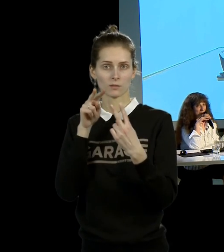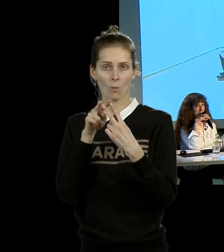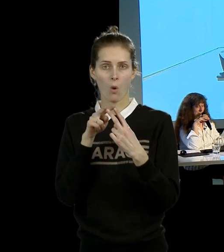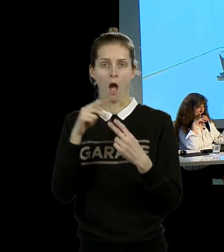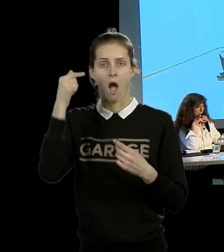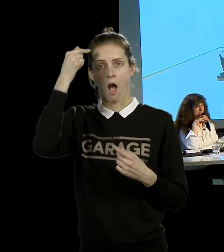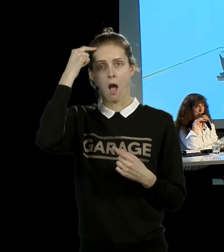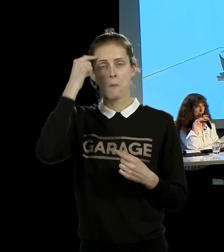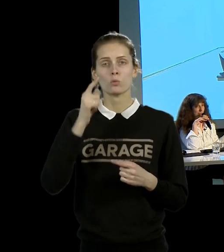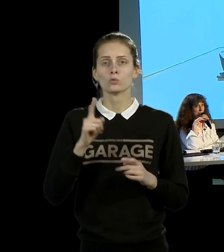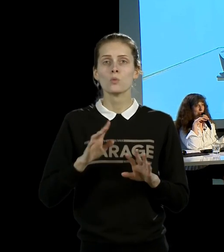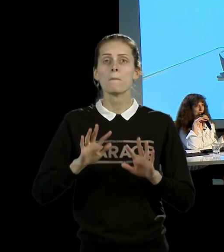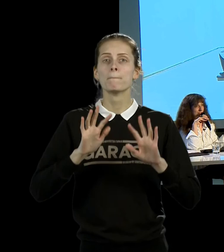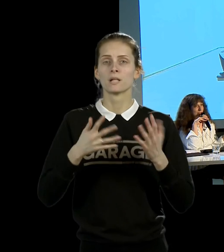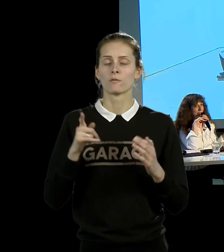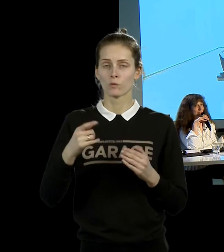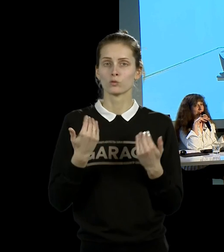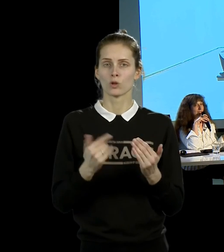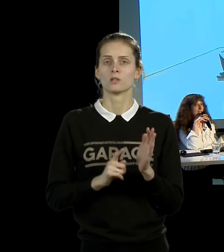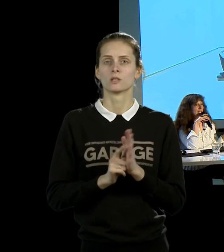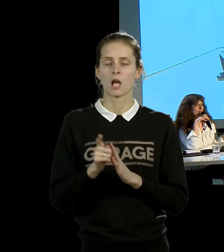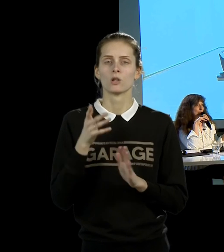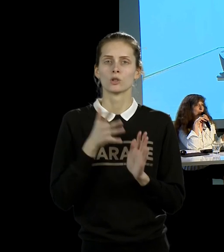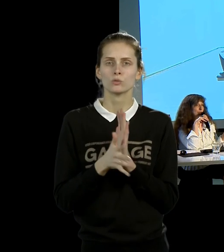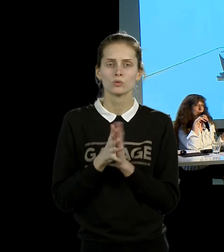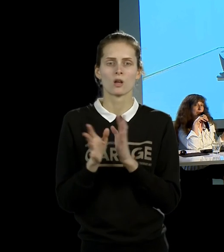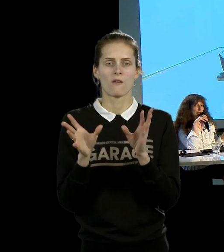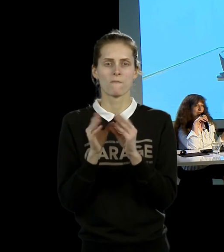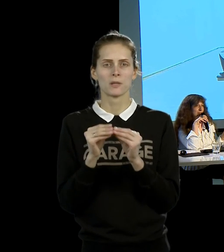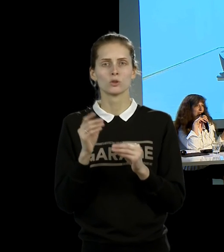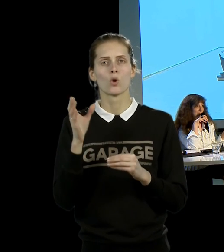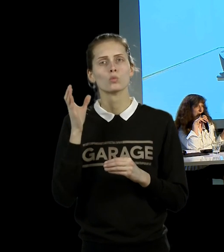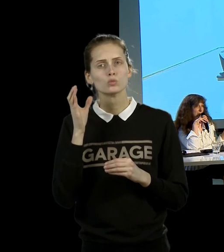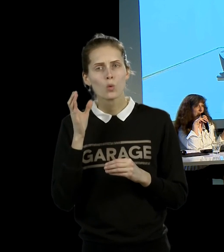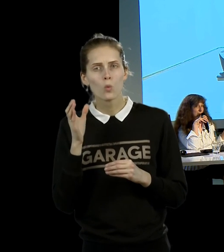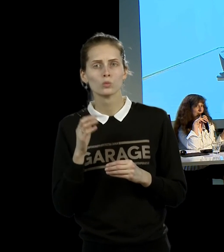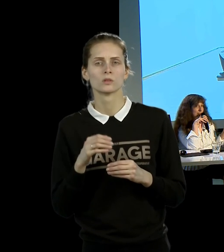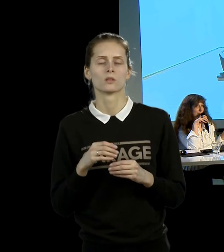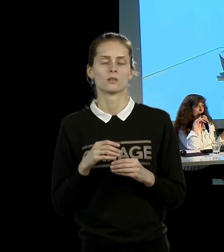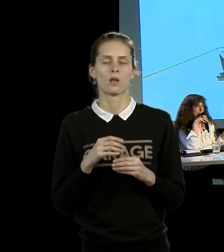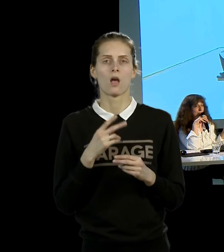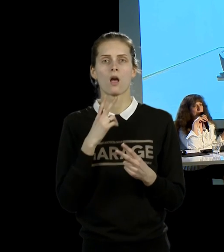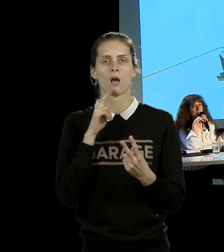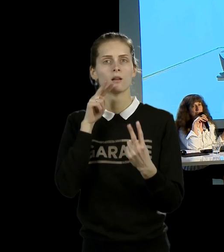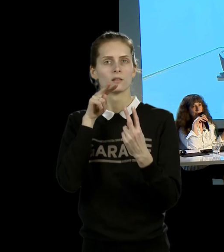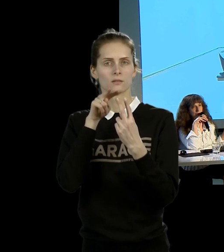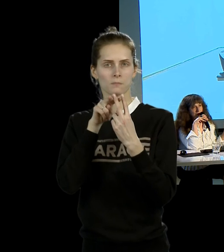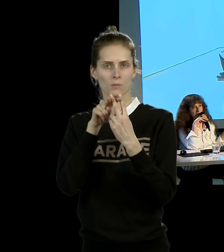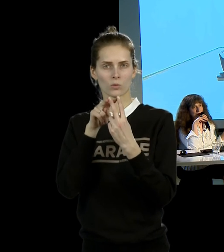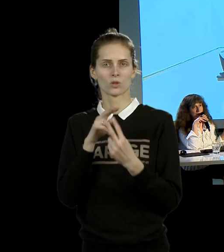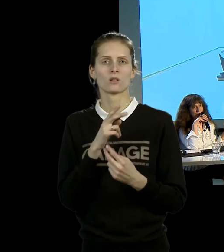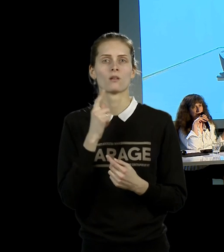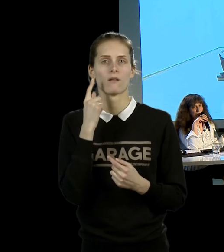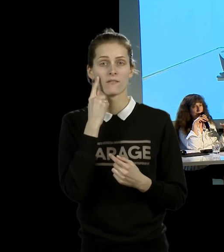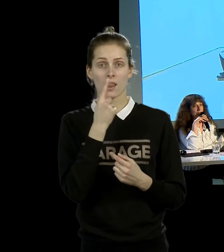проведено. Интересно же выяснить, что чувствует человек, глядя в глаза Марине Абрамовичу, если он не знает, что это